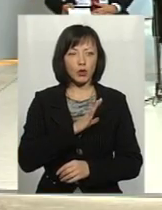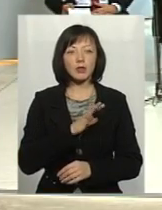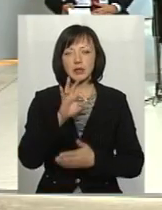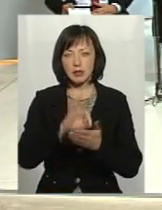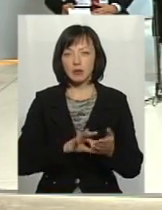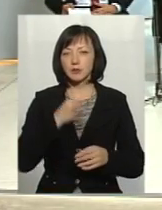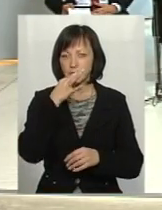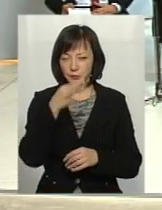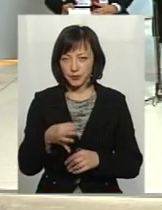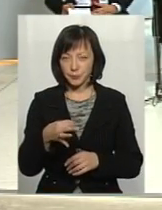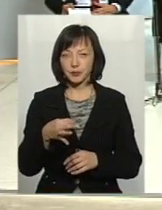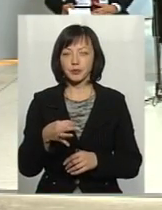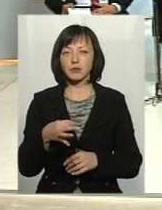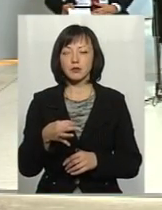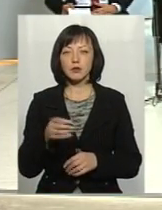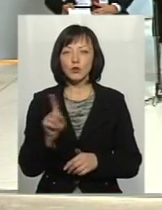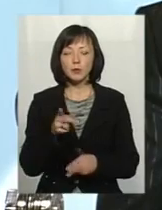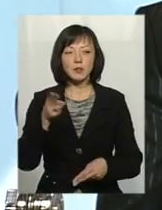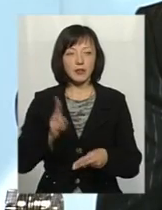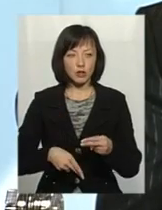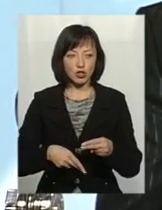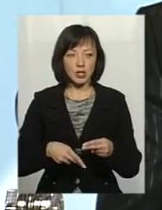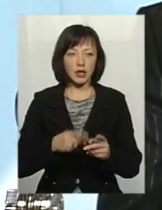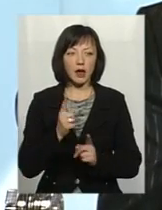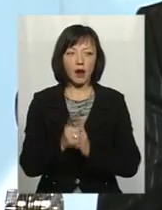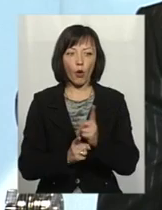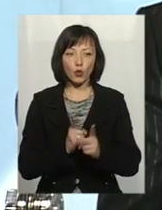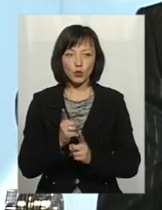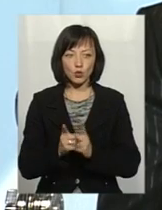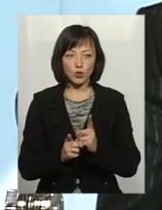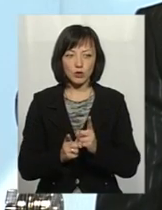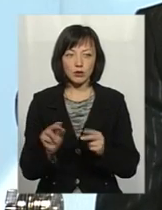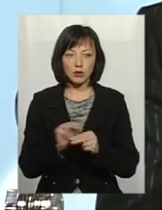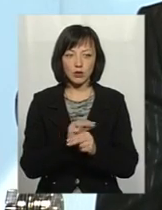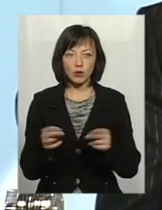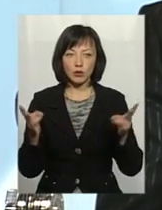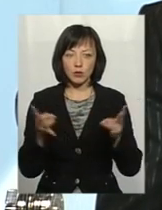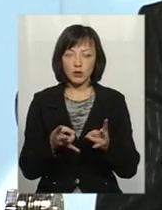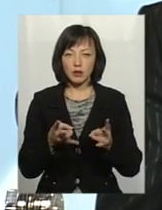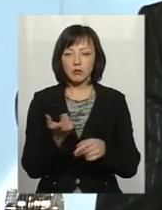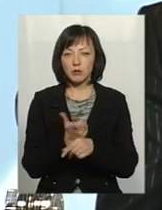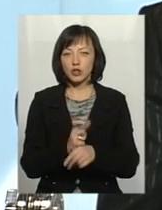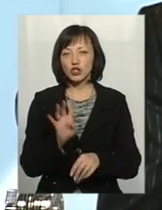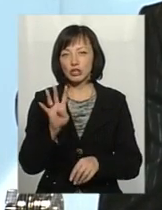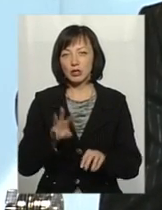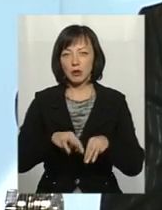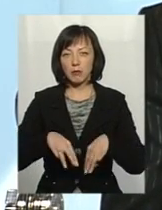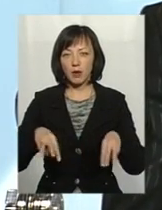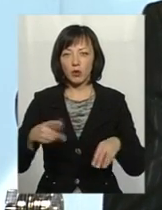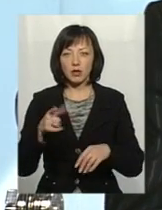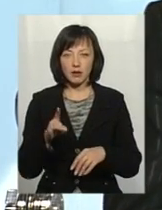дам відповідь, для того, щоб завершити реконструкцію, необхідно більше 4 млн грн. Тобто,